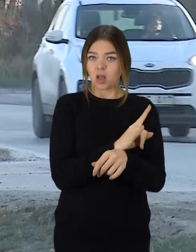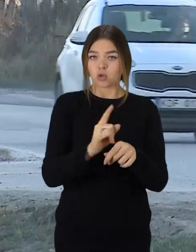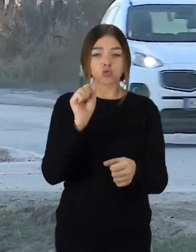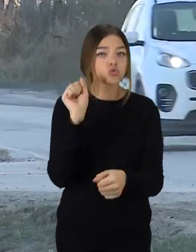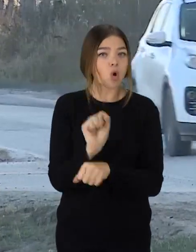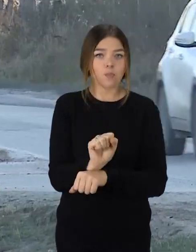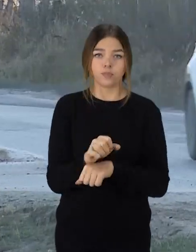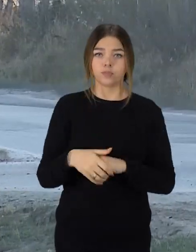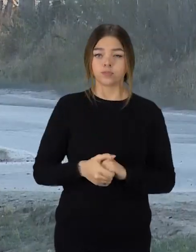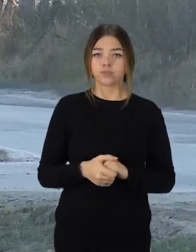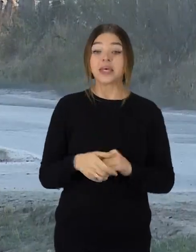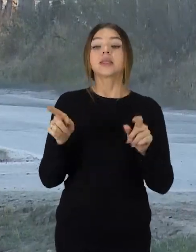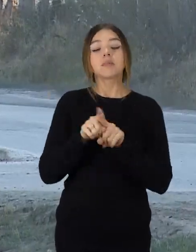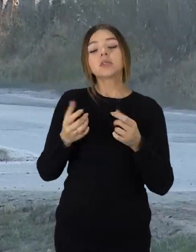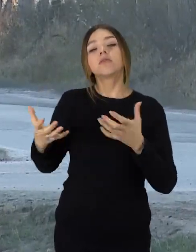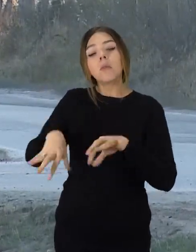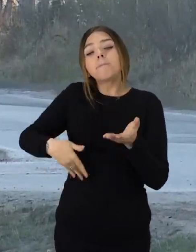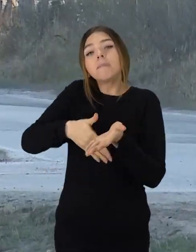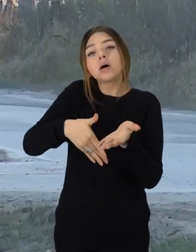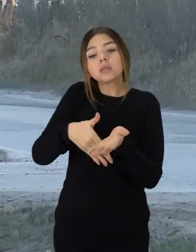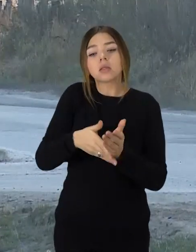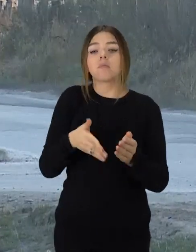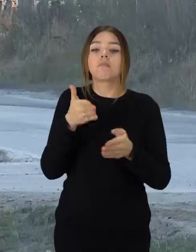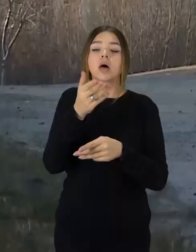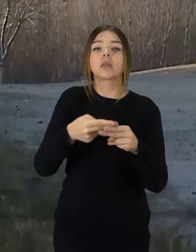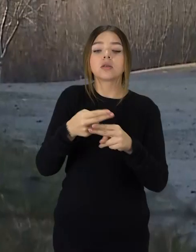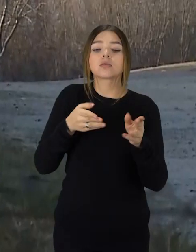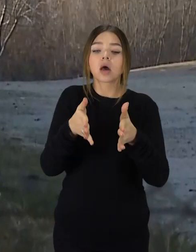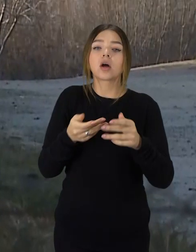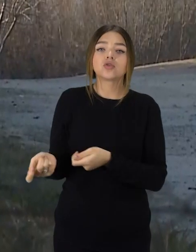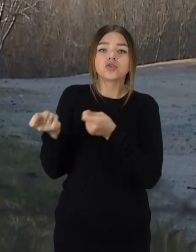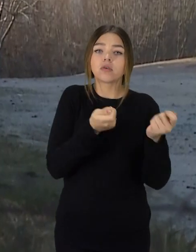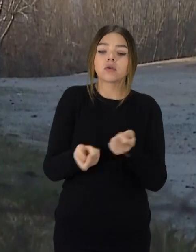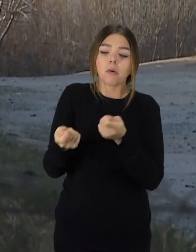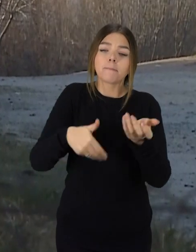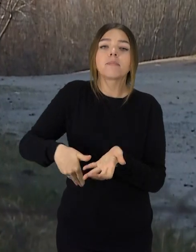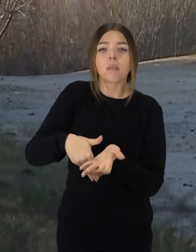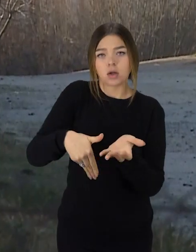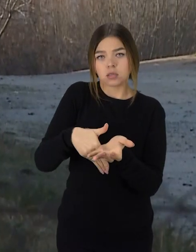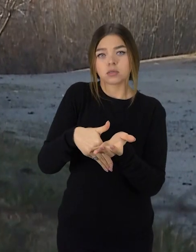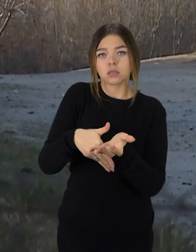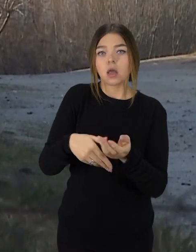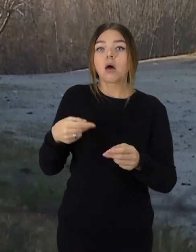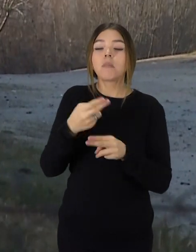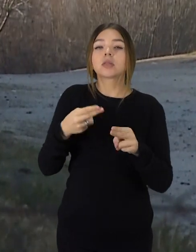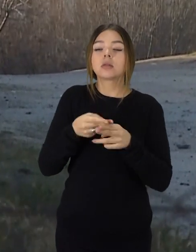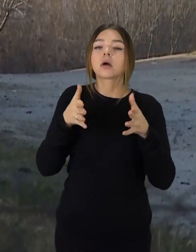Savivaldybė vis dar taiko pagalba, nukiliant medalinius garažos, bei išvežant susidariusias atlikas. Metalinių garažų masyvų mieste yra ir